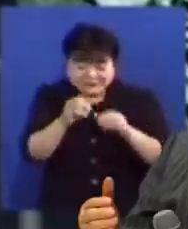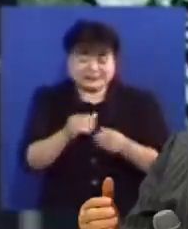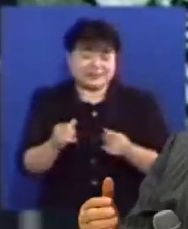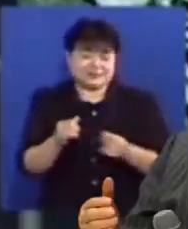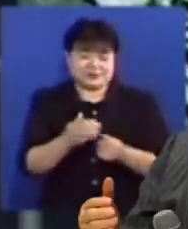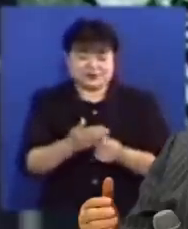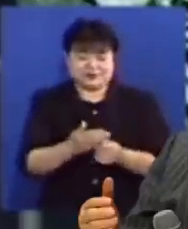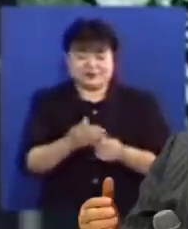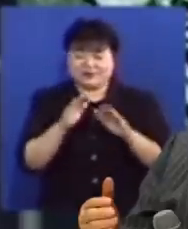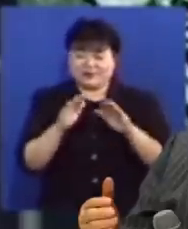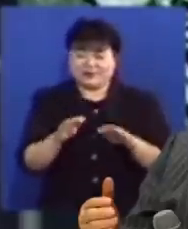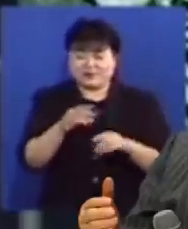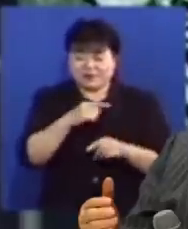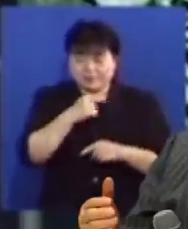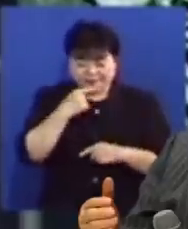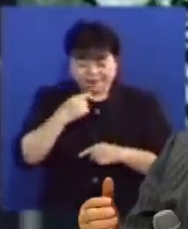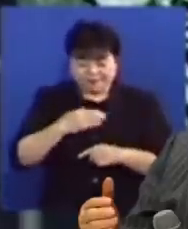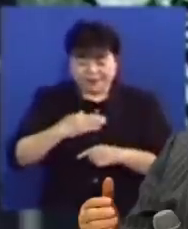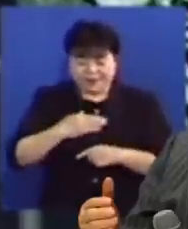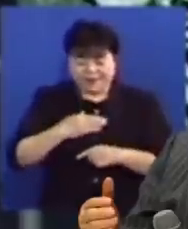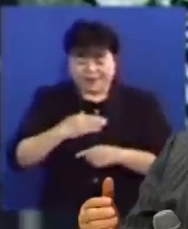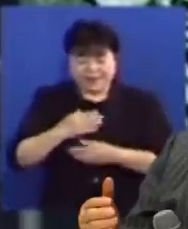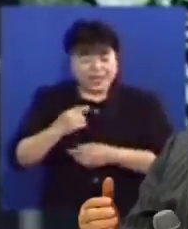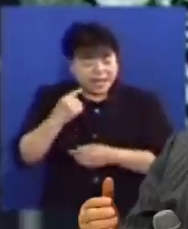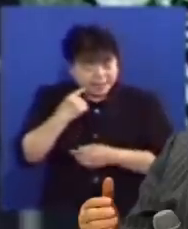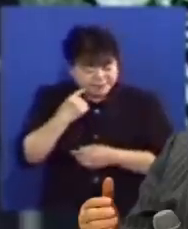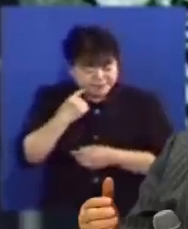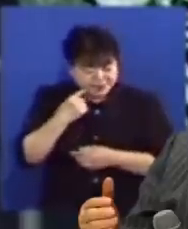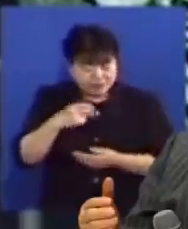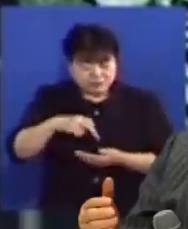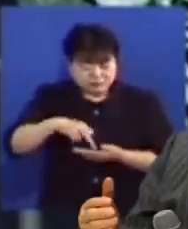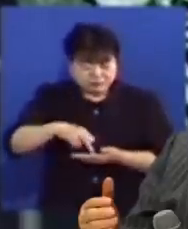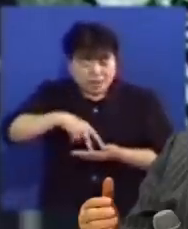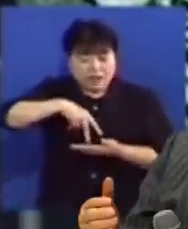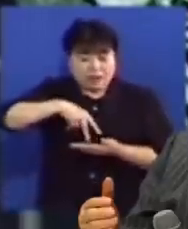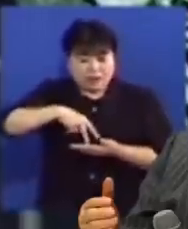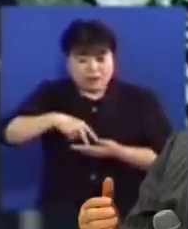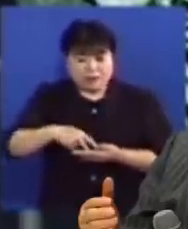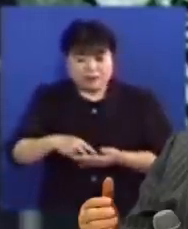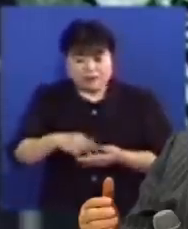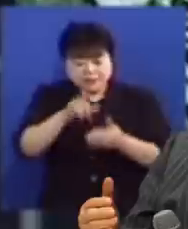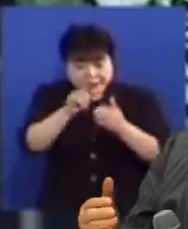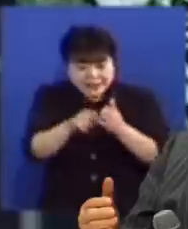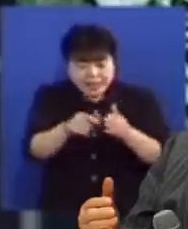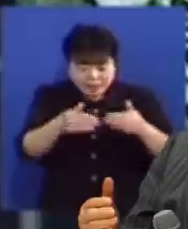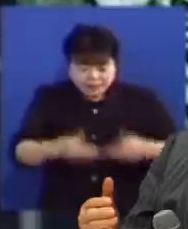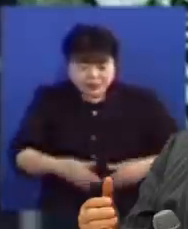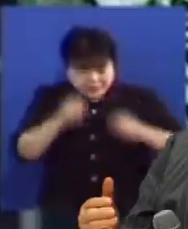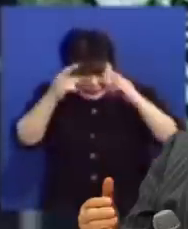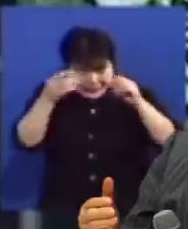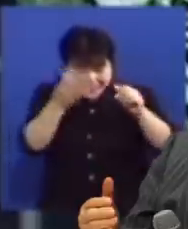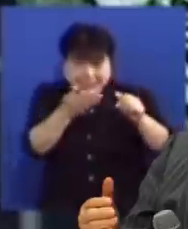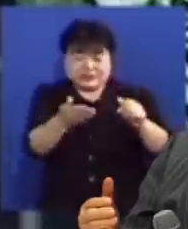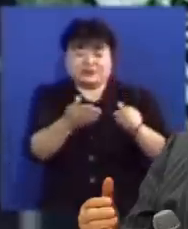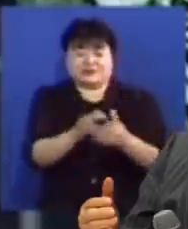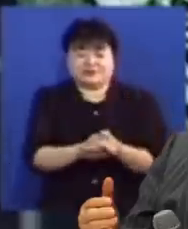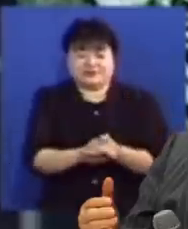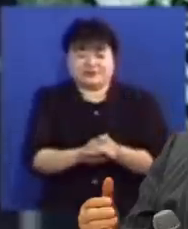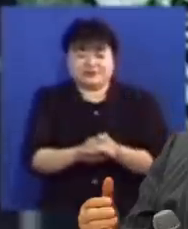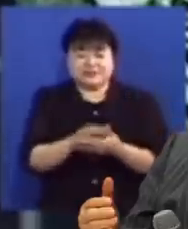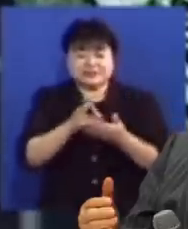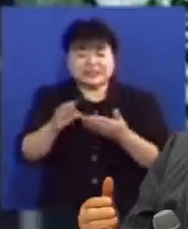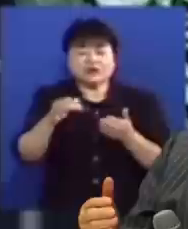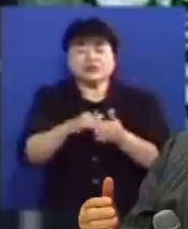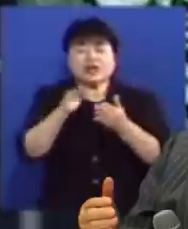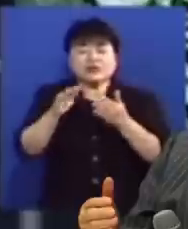오늘 폐병이 나왔다 암이 나왔다 젤룸바리가 나왔다 그때 그 사항을 깨닫게 해주셔서 그걸 써먹고